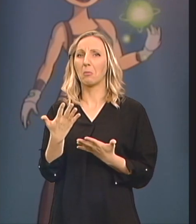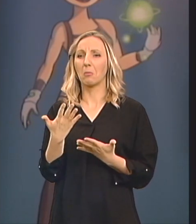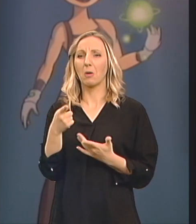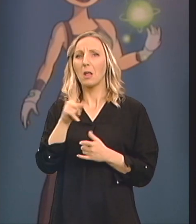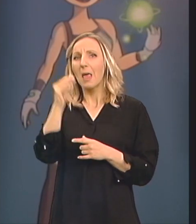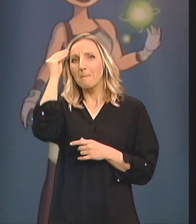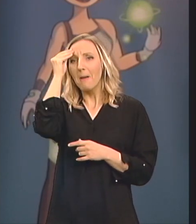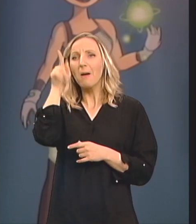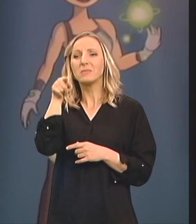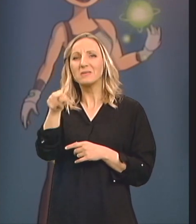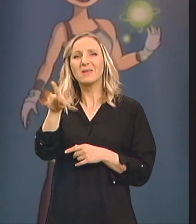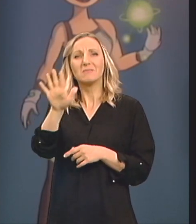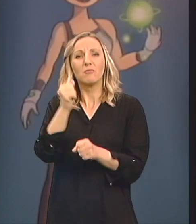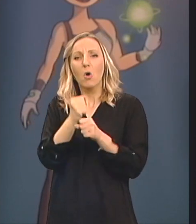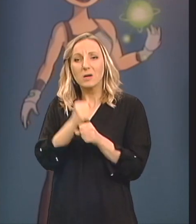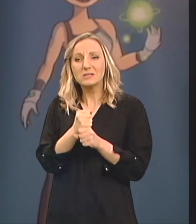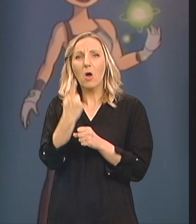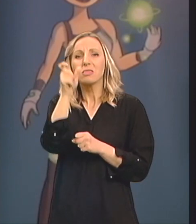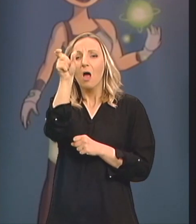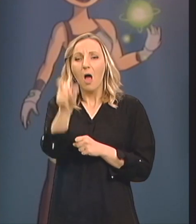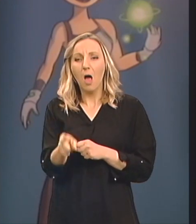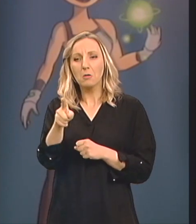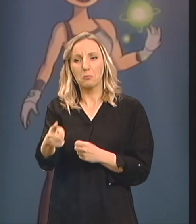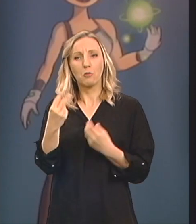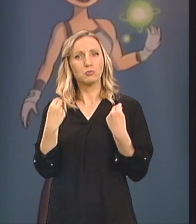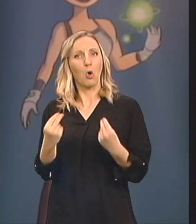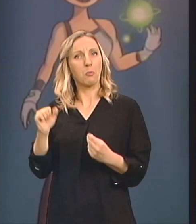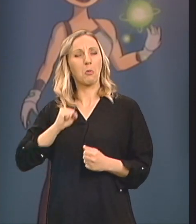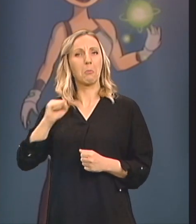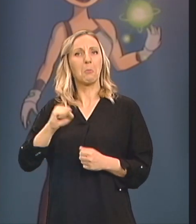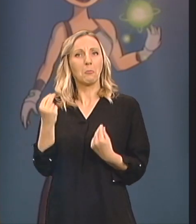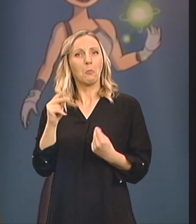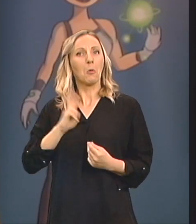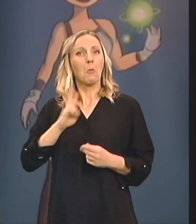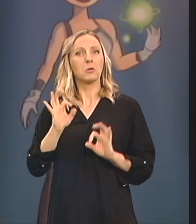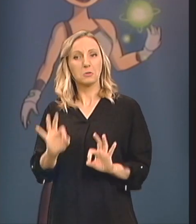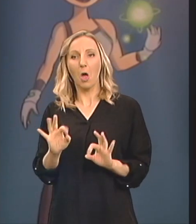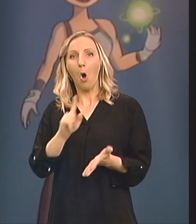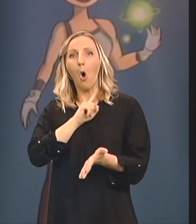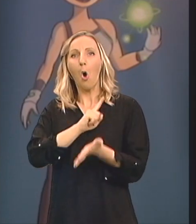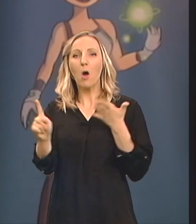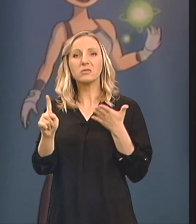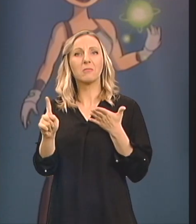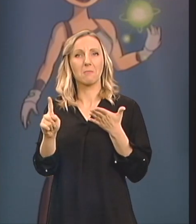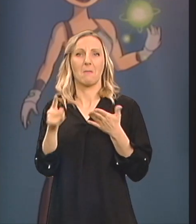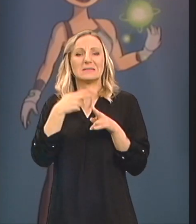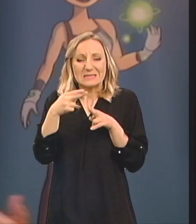pamti U svojoj karijeri Kad je imala nekog pacijenta Da je to tako dobro podnio Da odmah Sa sterilnog odjeljenja Ide kući Da